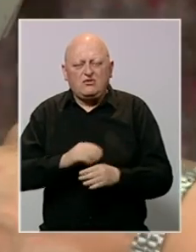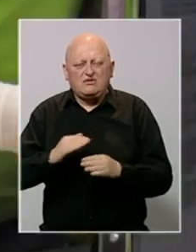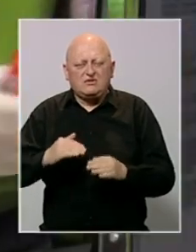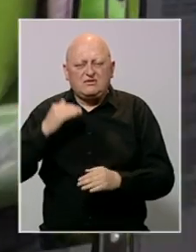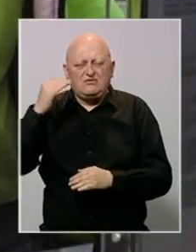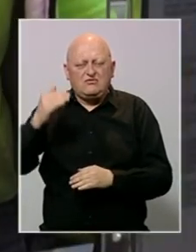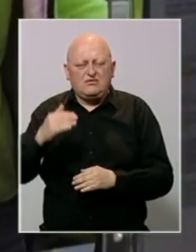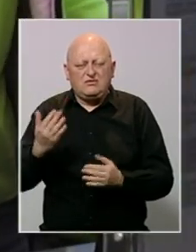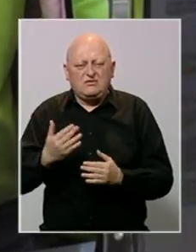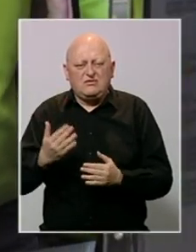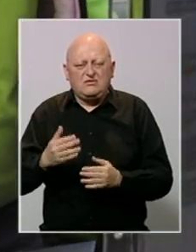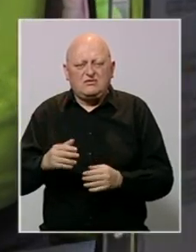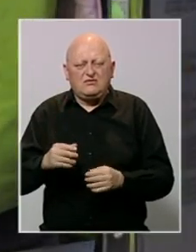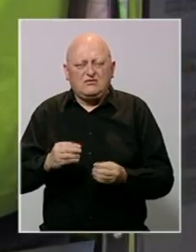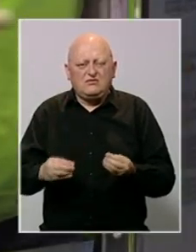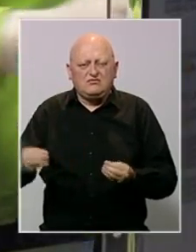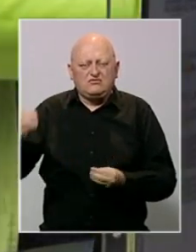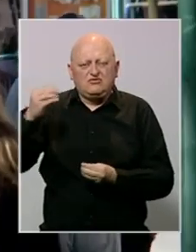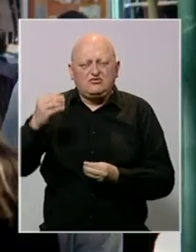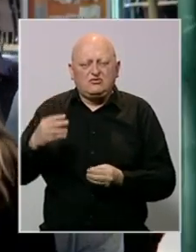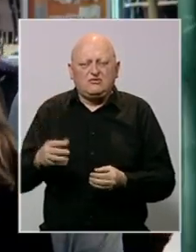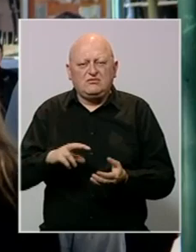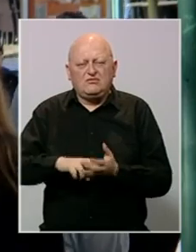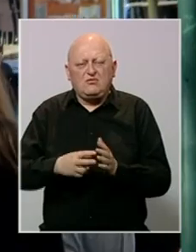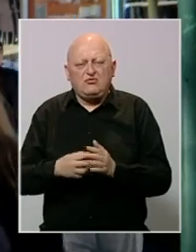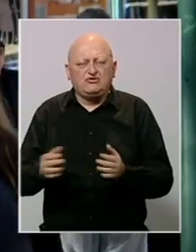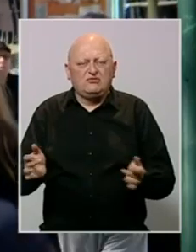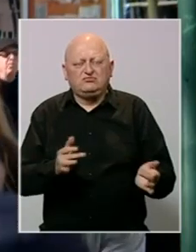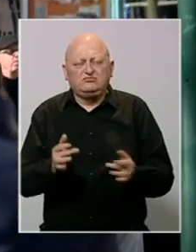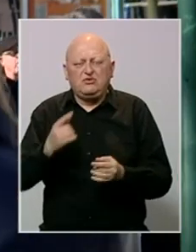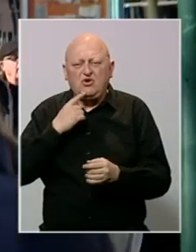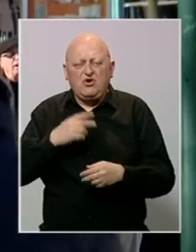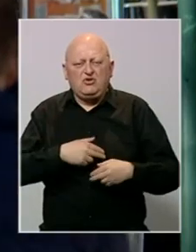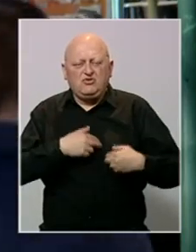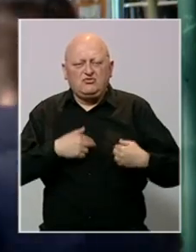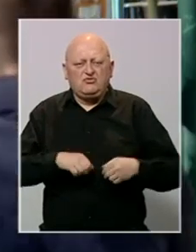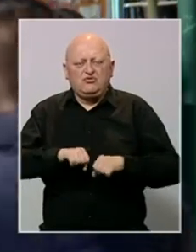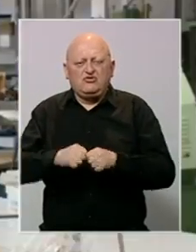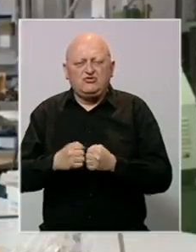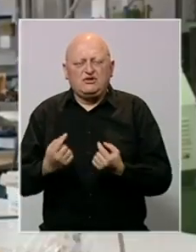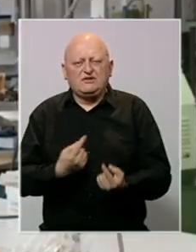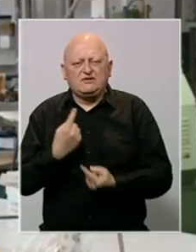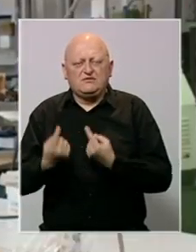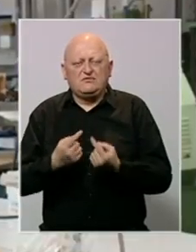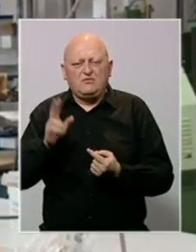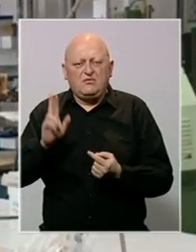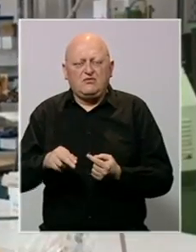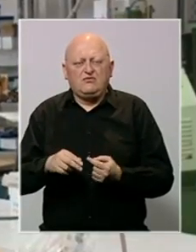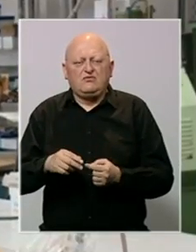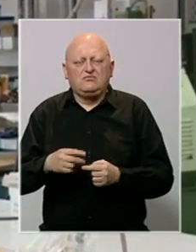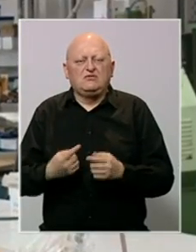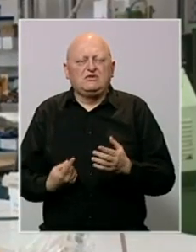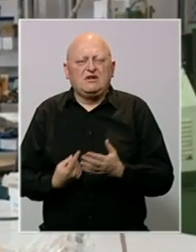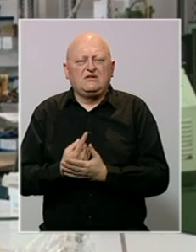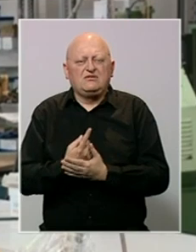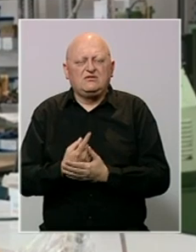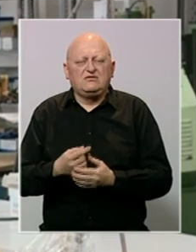nivoima kako obuzdati enormna poskupljenja, politička prepucavanja koja doprinose ugrožavanju stabilnosti, mogla bi za posljedicu